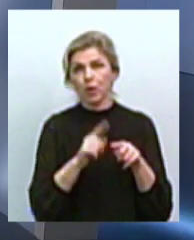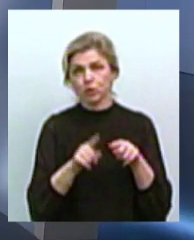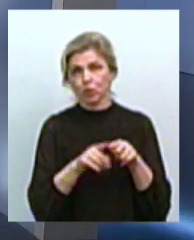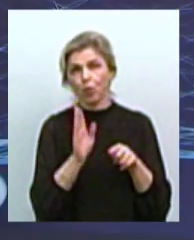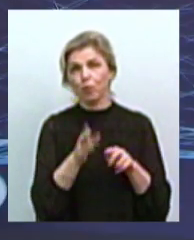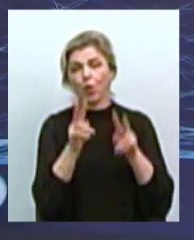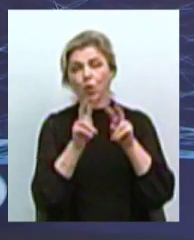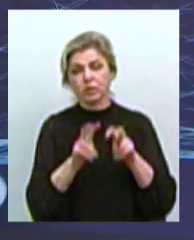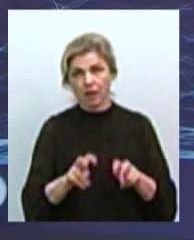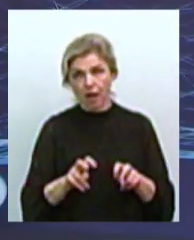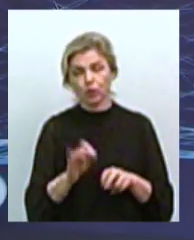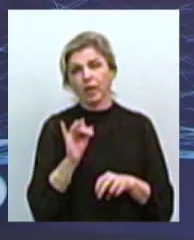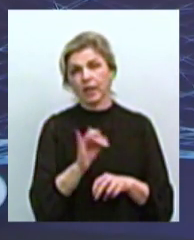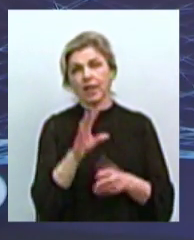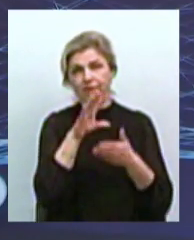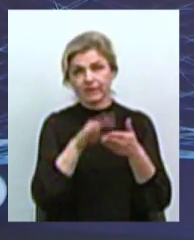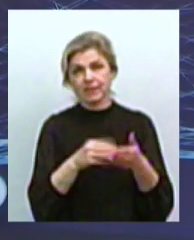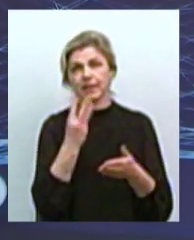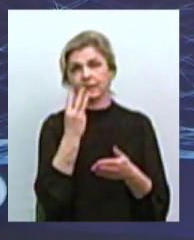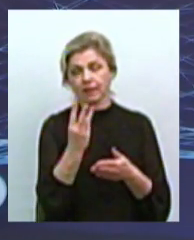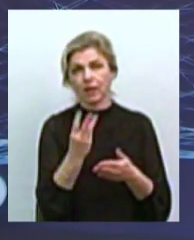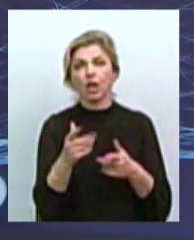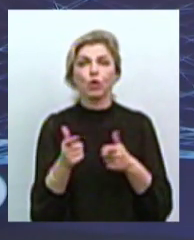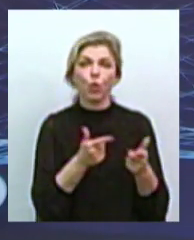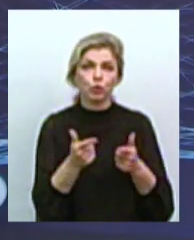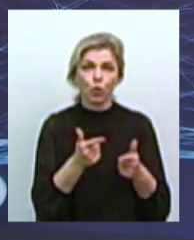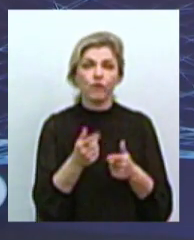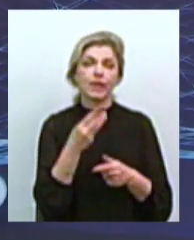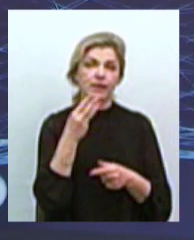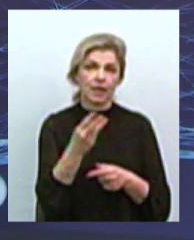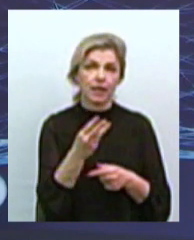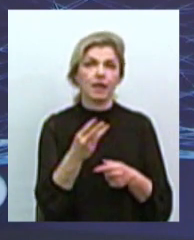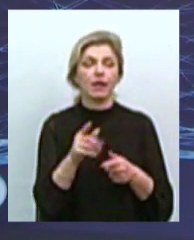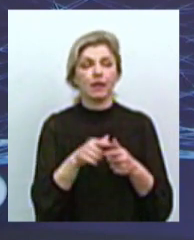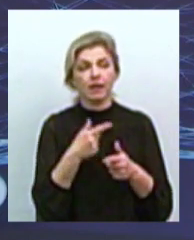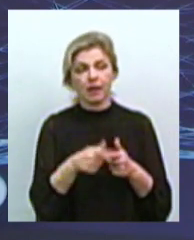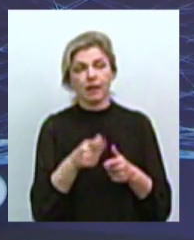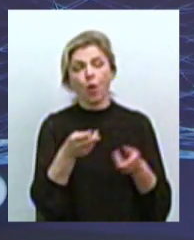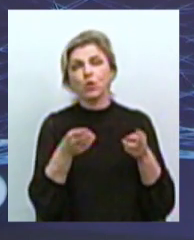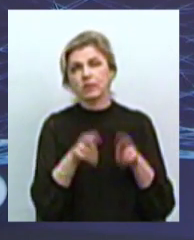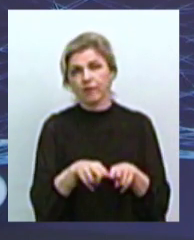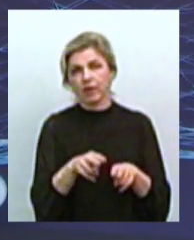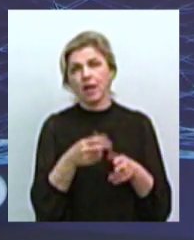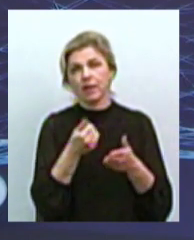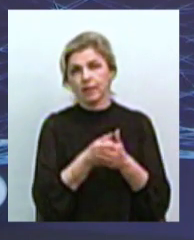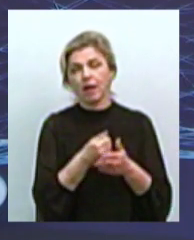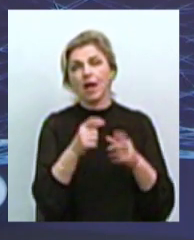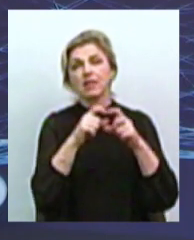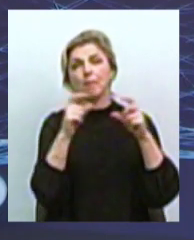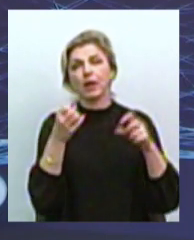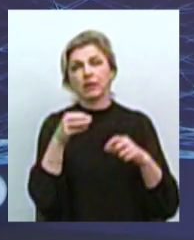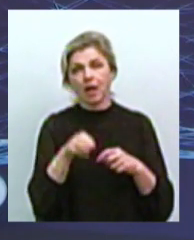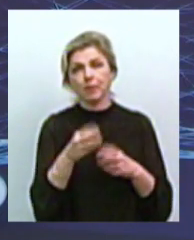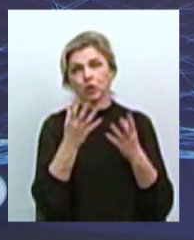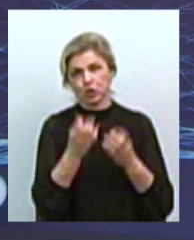розглянуті, як я знаю, що всі вони вже там, чи готові усі три на розгляд, чи там ще залишається для Департаменту ЖКХ програми ще